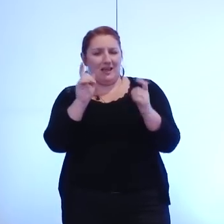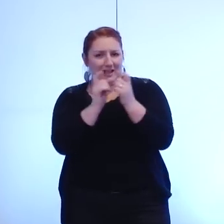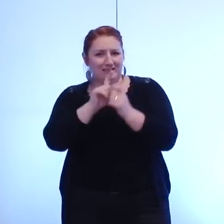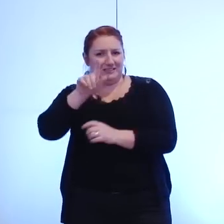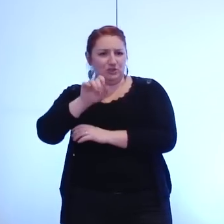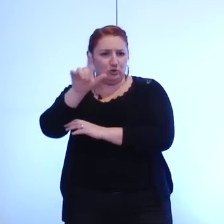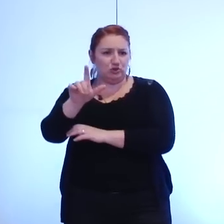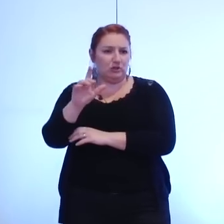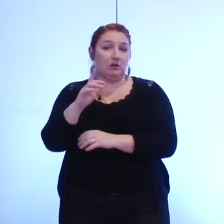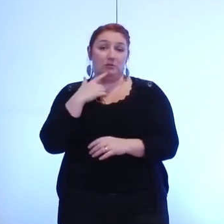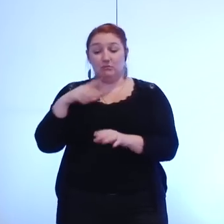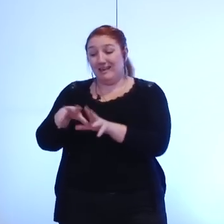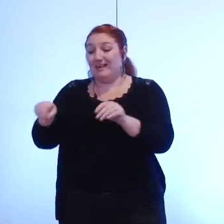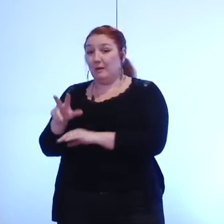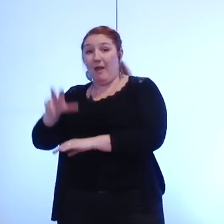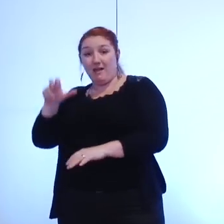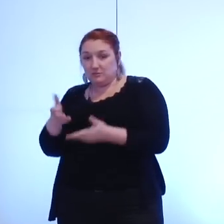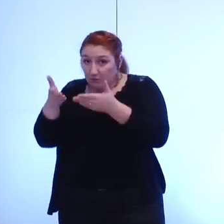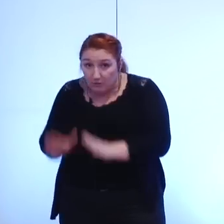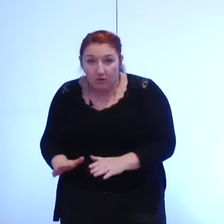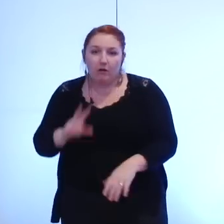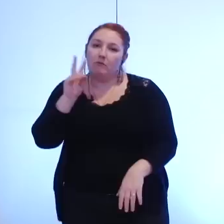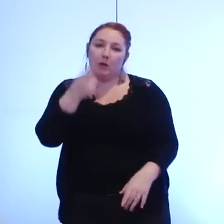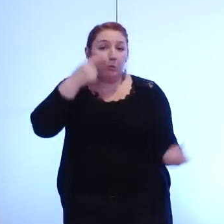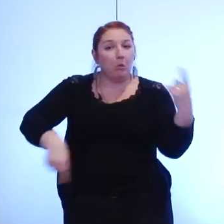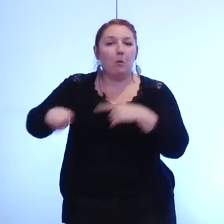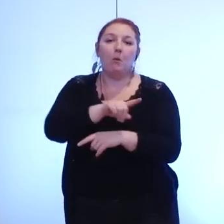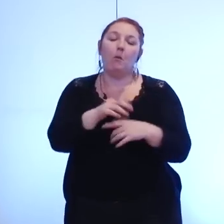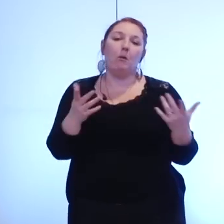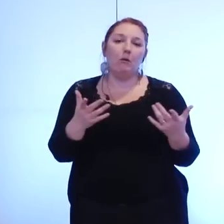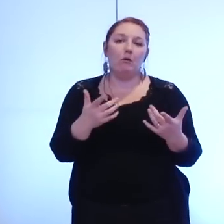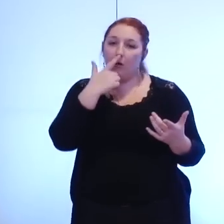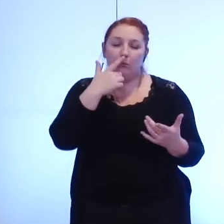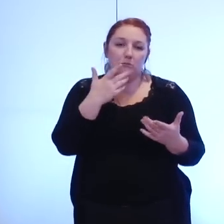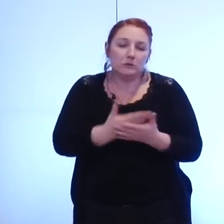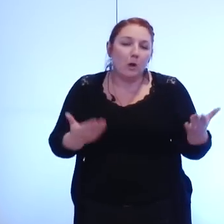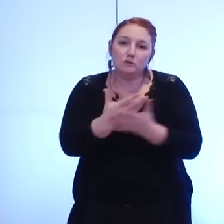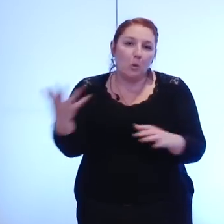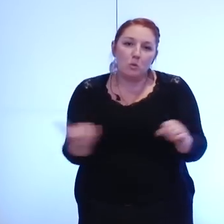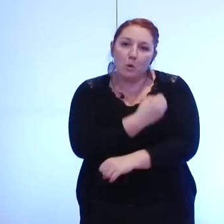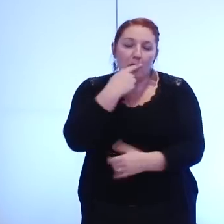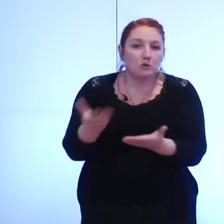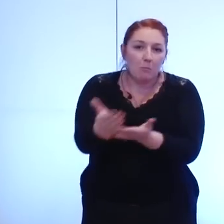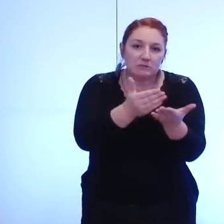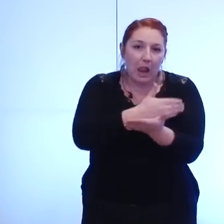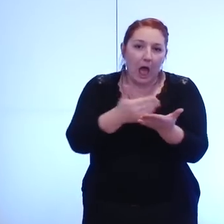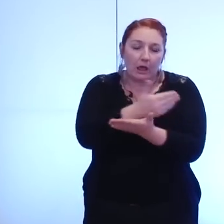prédécesseurs et dommageable pour la pérennité de cette société locale et des emplois qui y sont liés si les grenoblois nous ont accordé